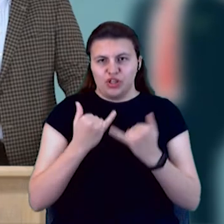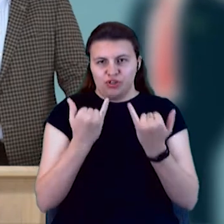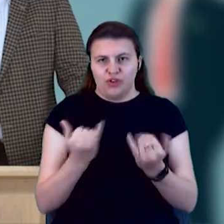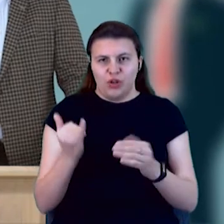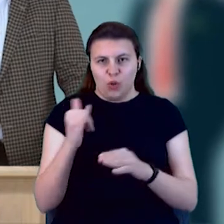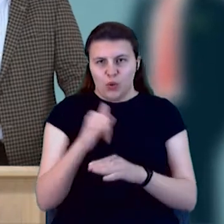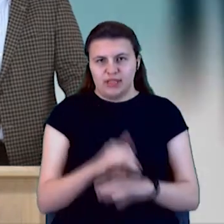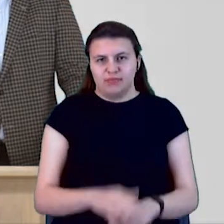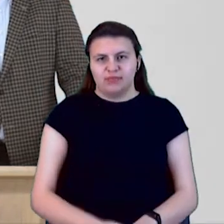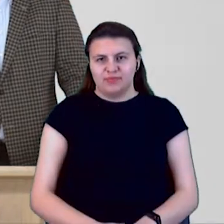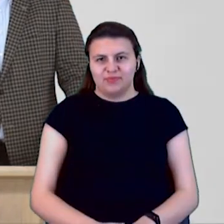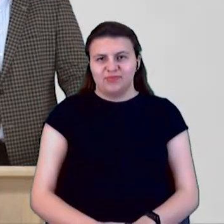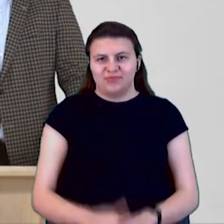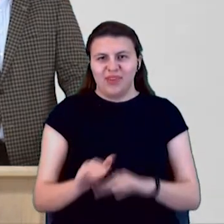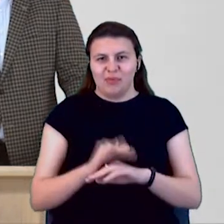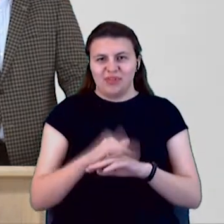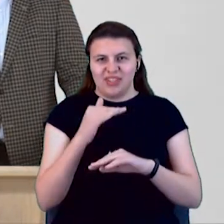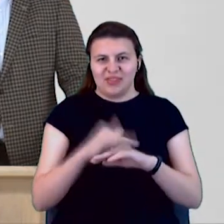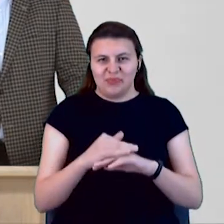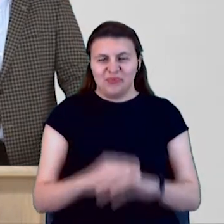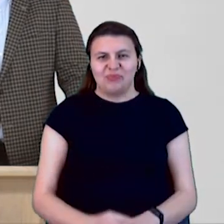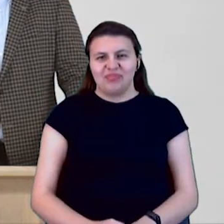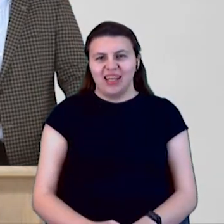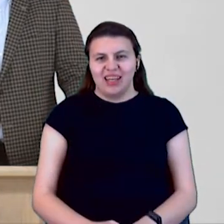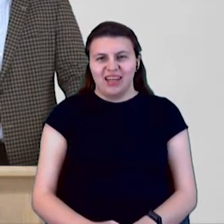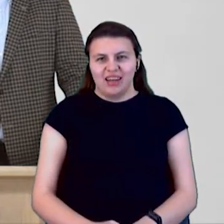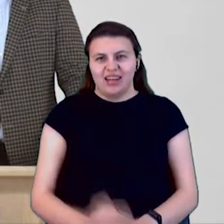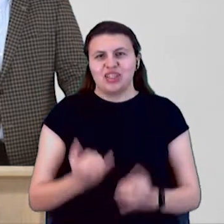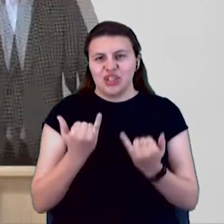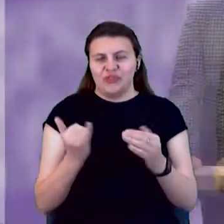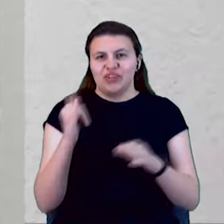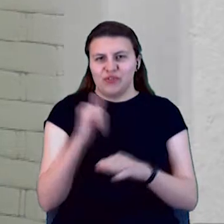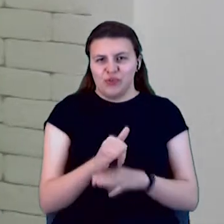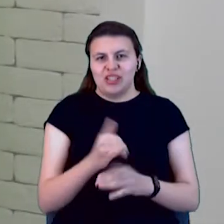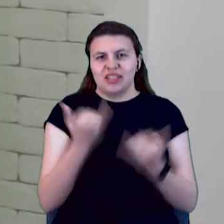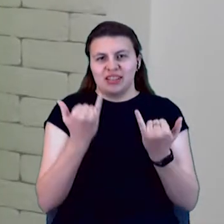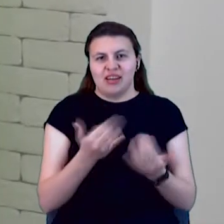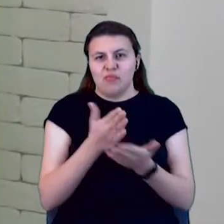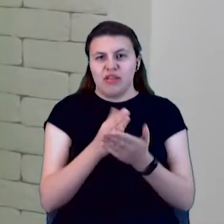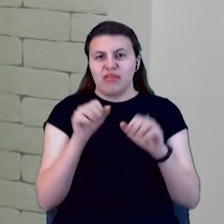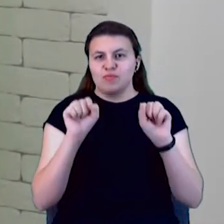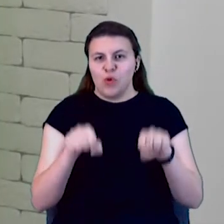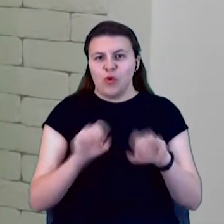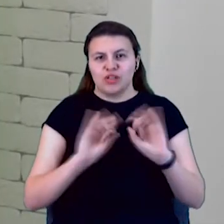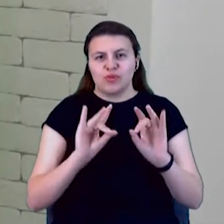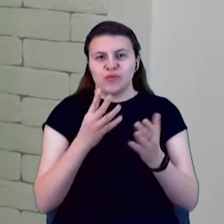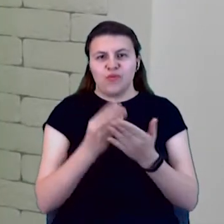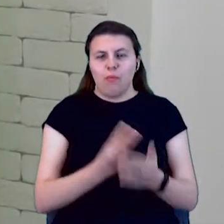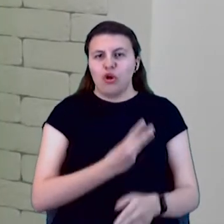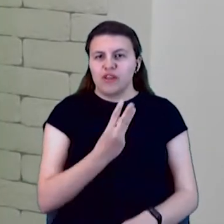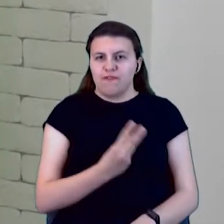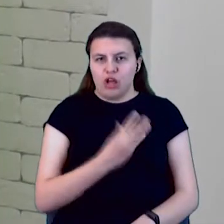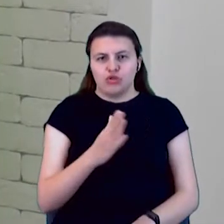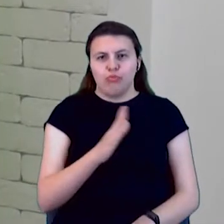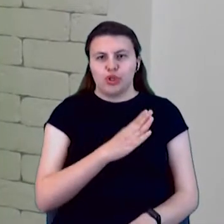Доброго вечора, Що ж, шановні гості, зараз ви матимете змогу розказати про свою мотивацію бути частиною